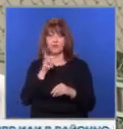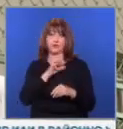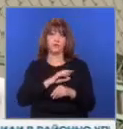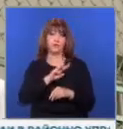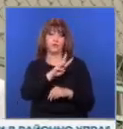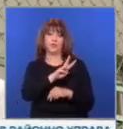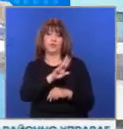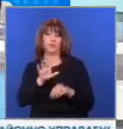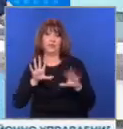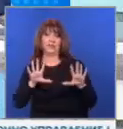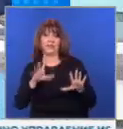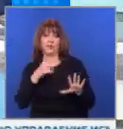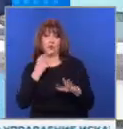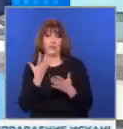затвор.